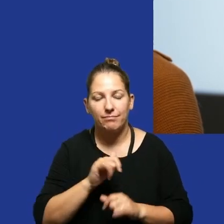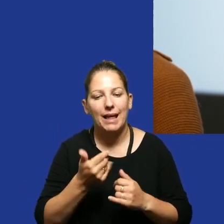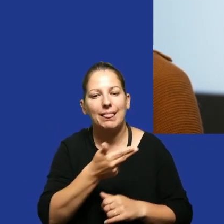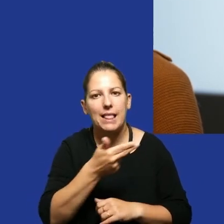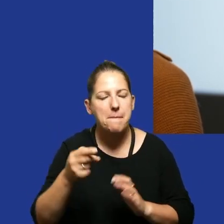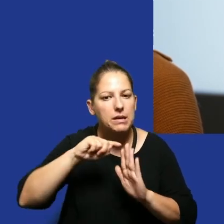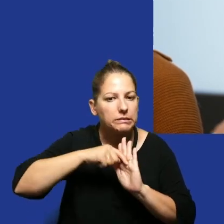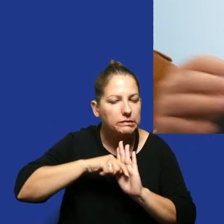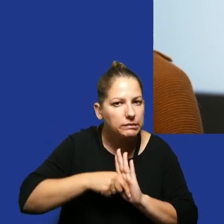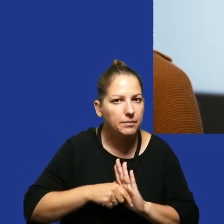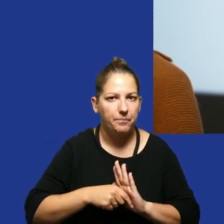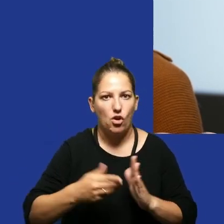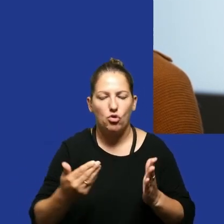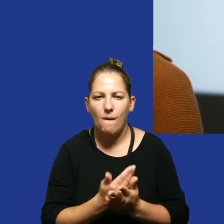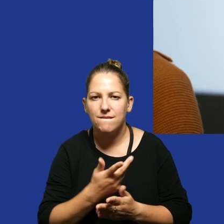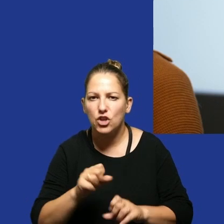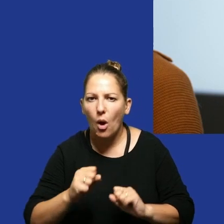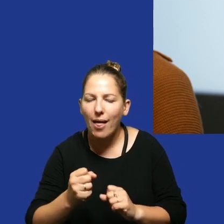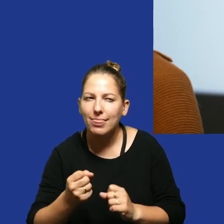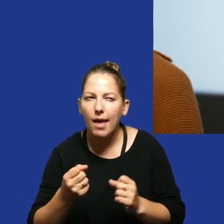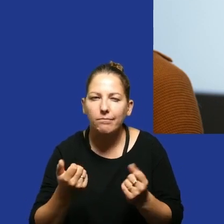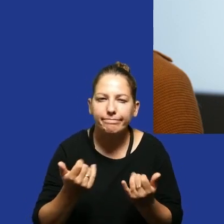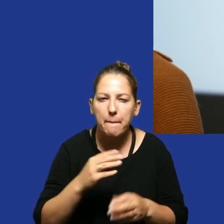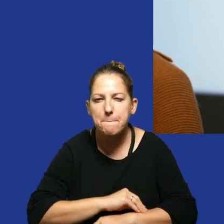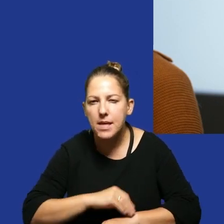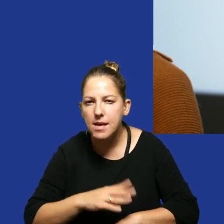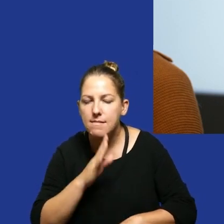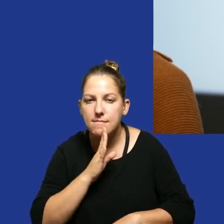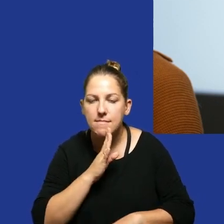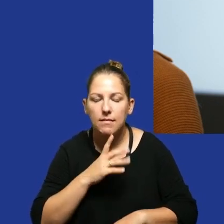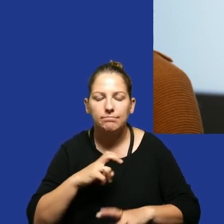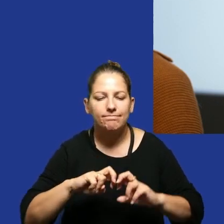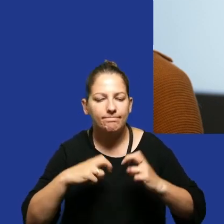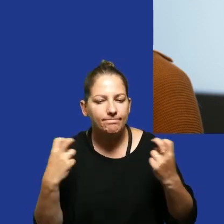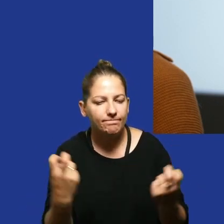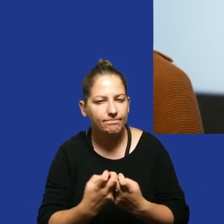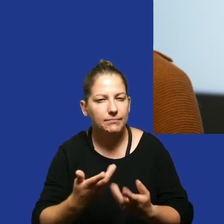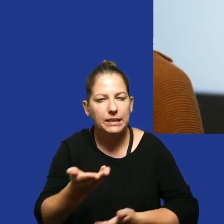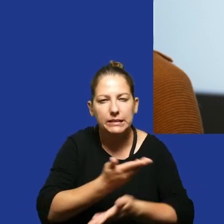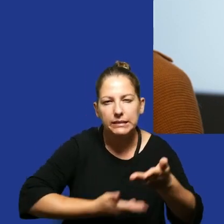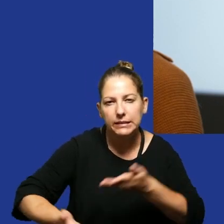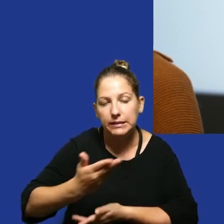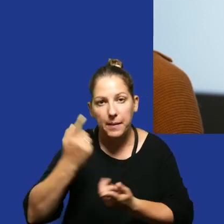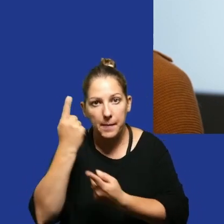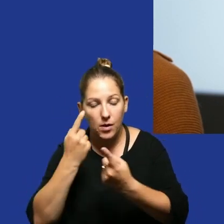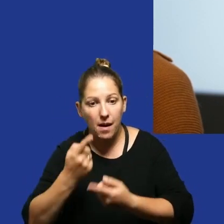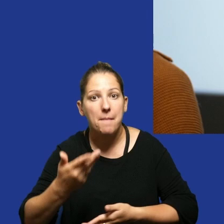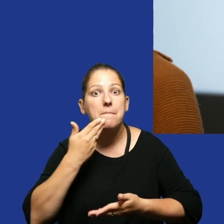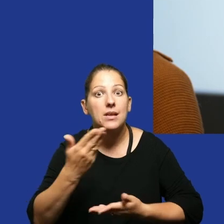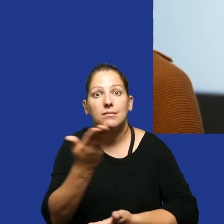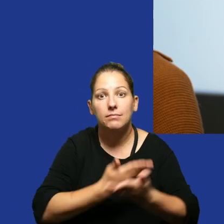temat, jeżeli wchodzimy w jakiś nowy typ działania, to po prostu siadamy, robimy sobie burzę mózgów i w tej burzy